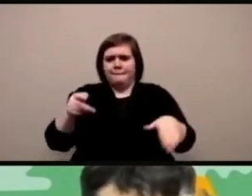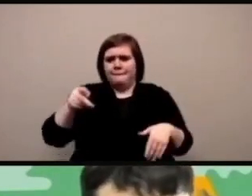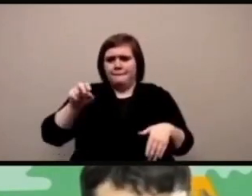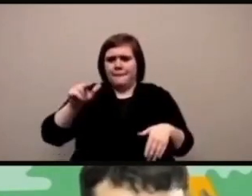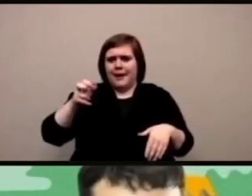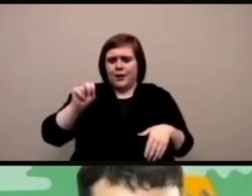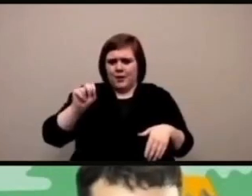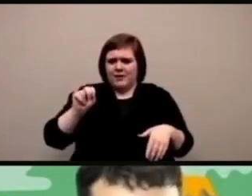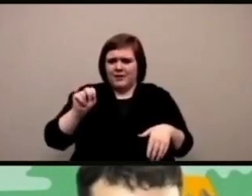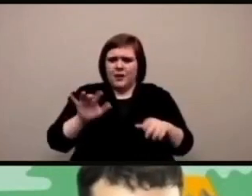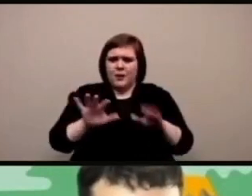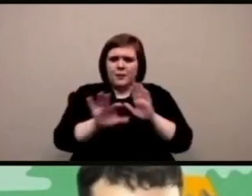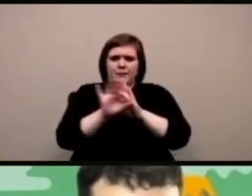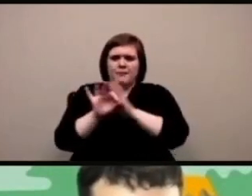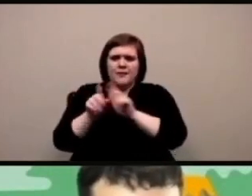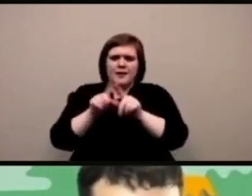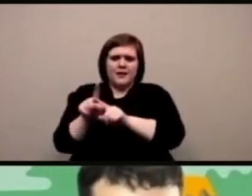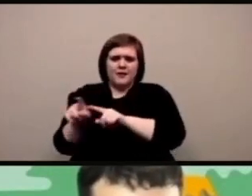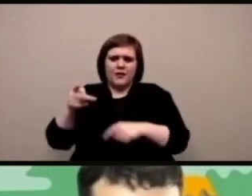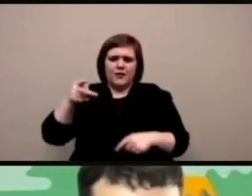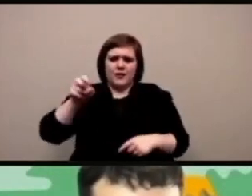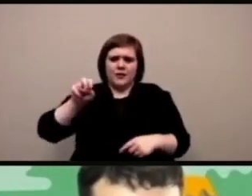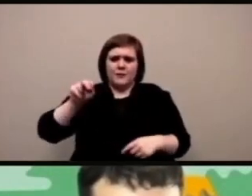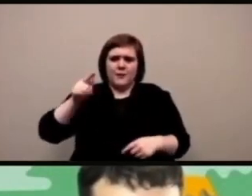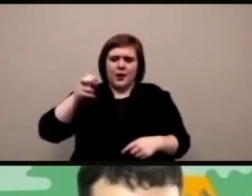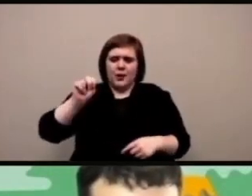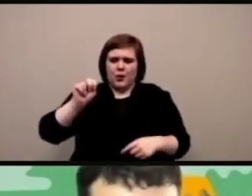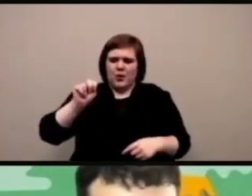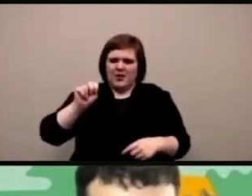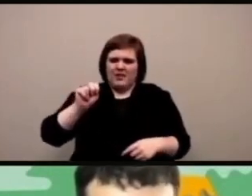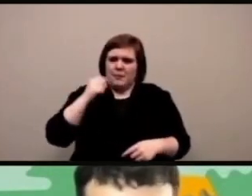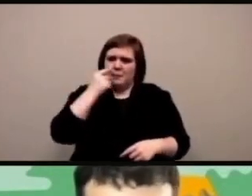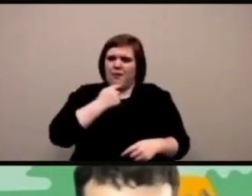non sta funzionando così bene come vorrei